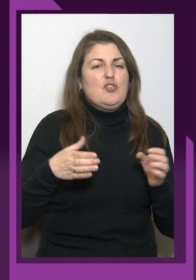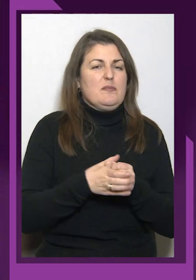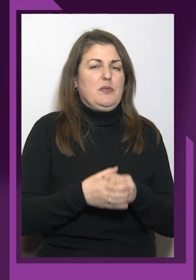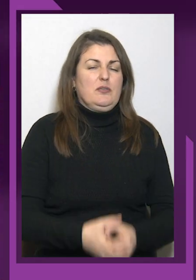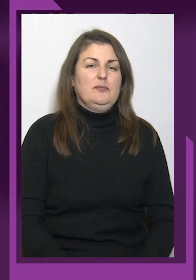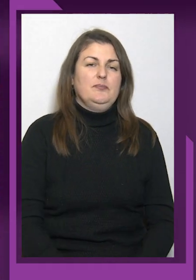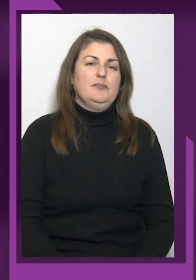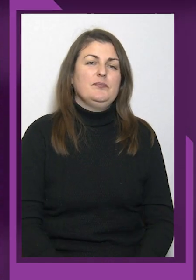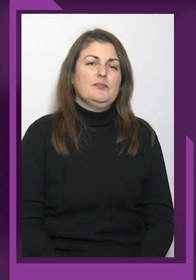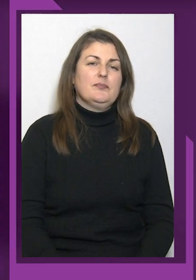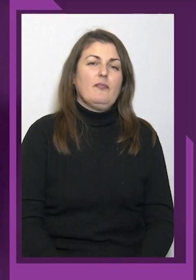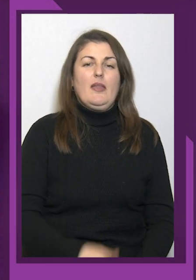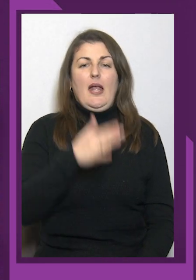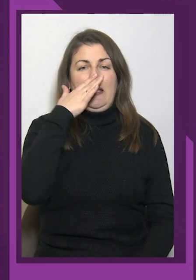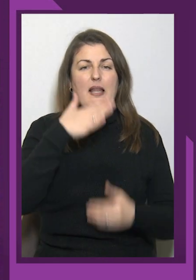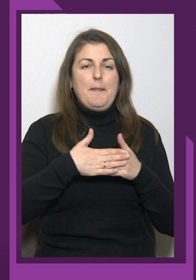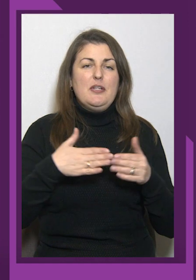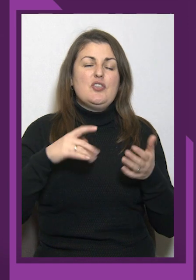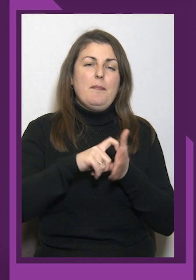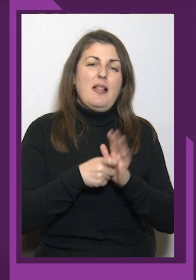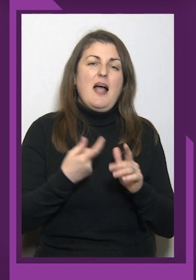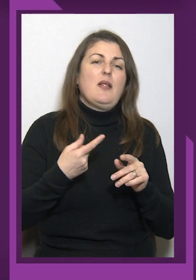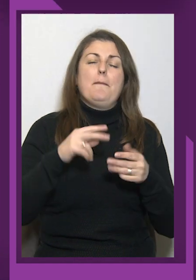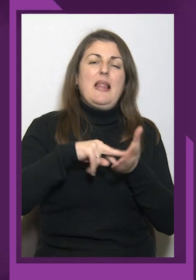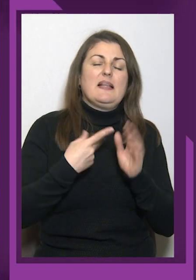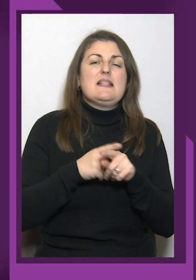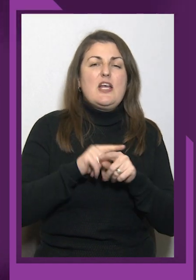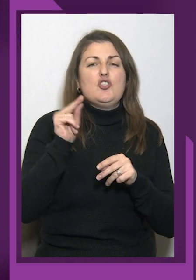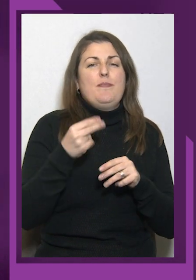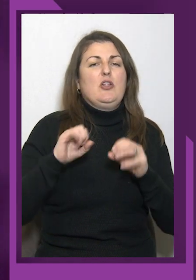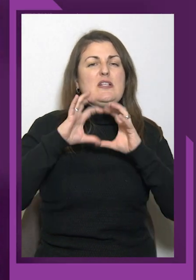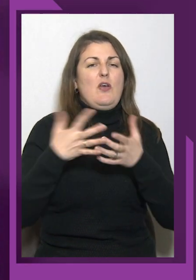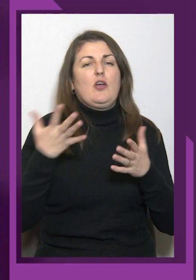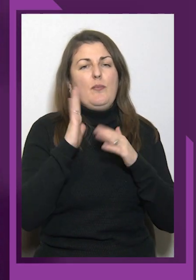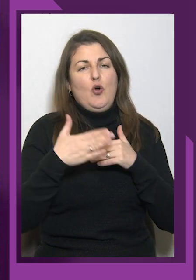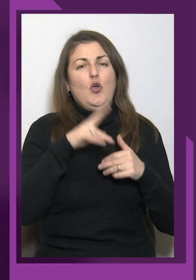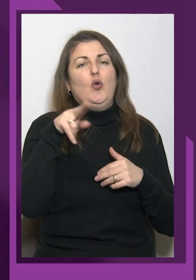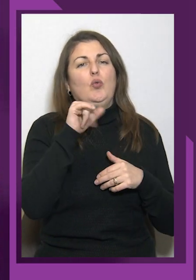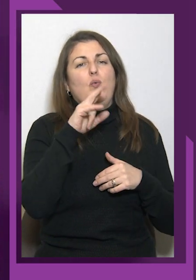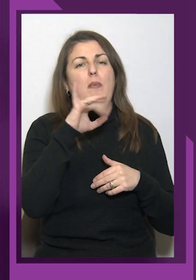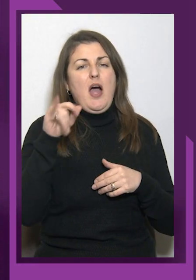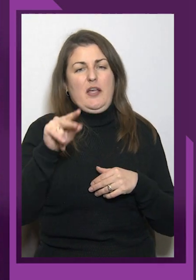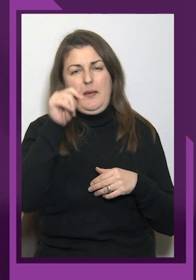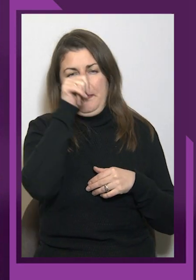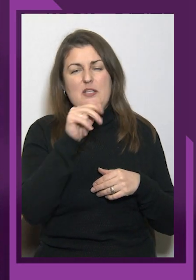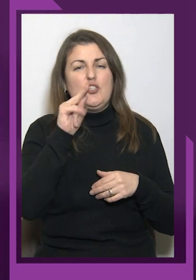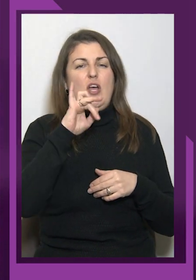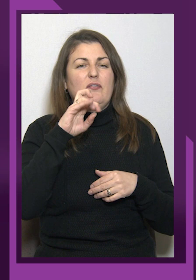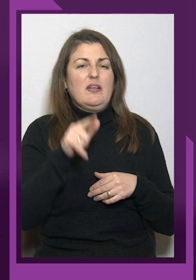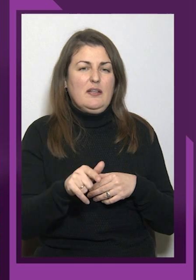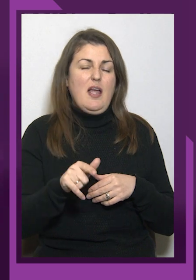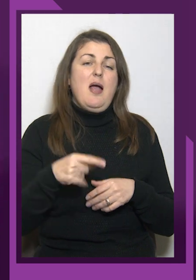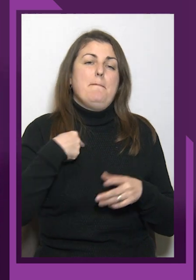світу, котрий буде у Дубаях в червні місці. Ми повинні туди поїхати, і ми повинні вже